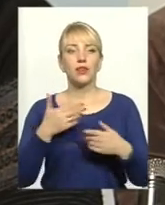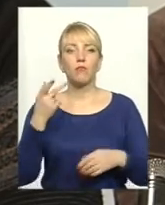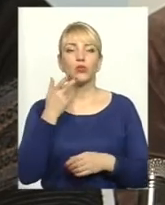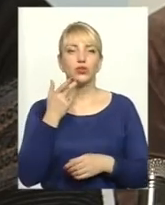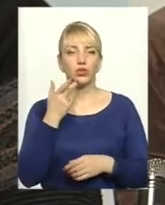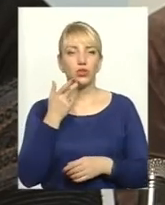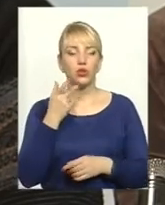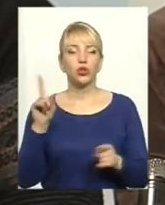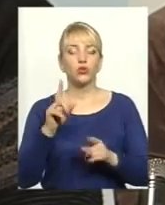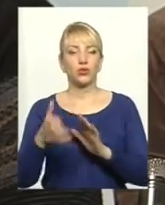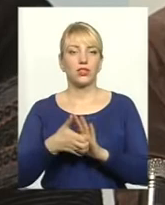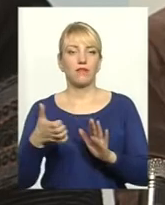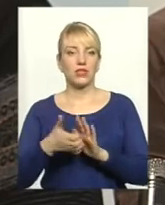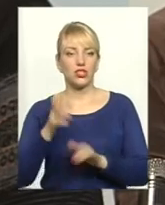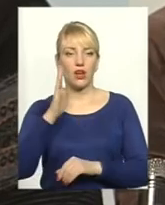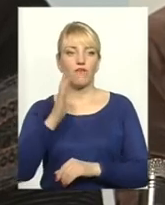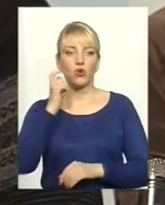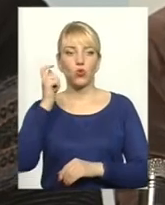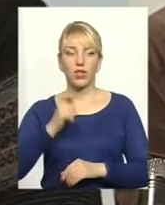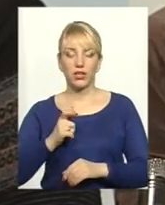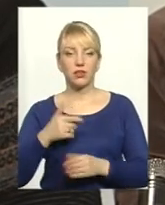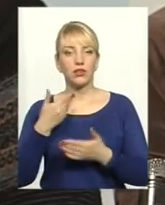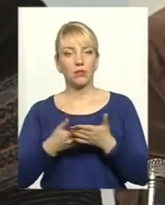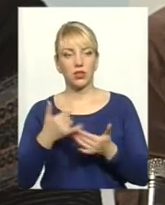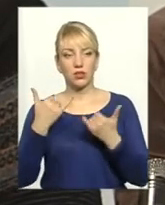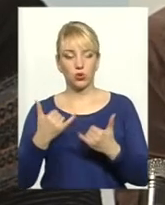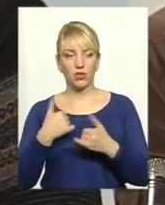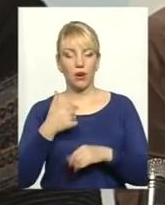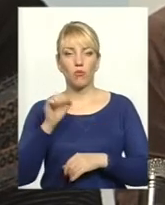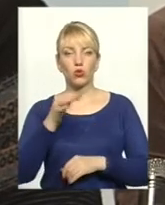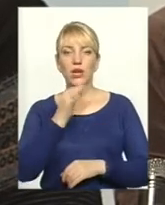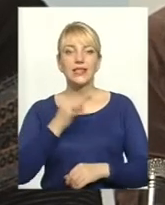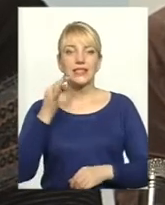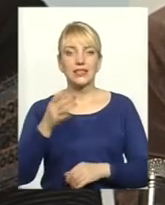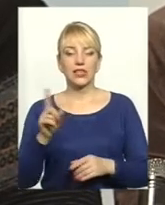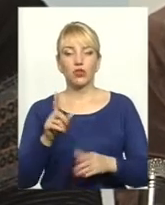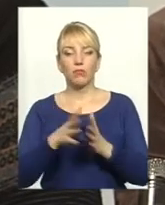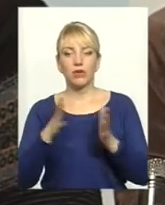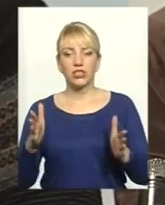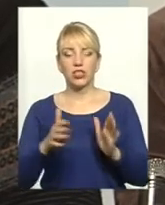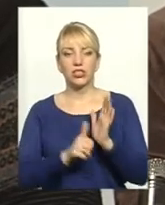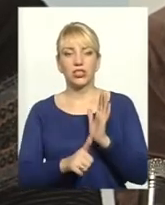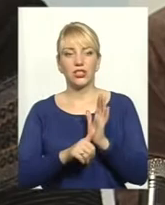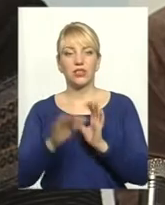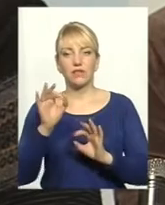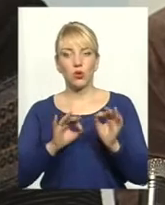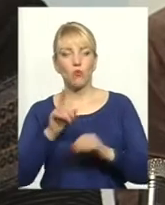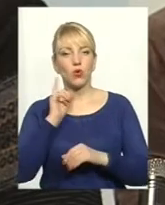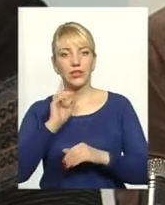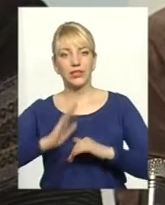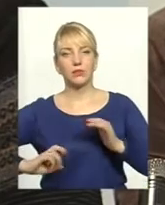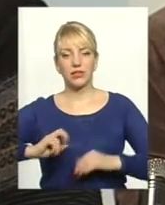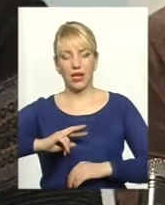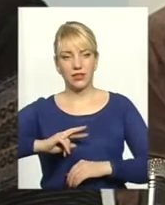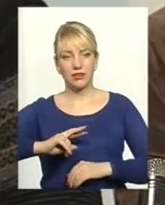чогось не вистачає в Україні. От сьогодні навіть я можу вам сказати, що більше 60% молодих спеціалістів